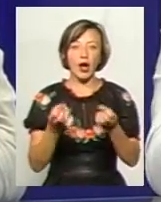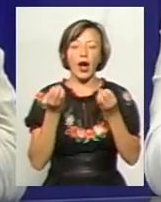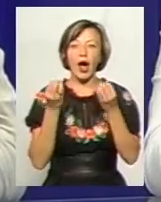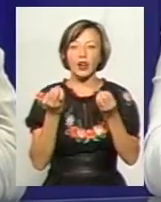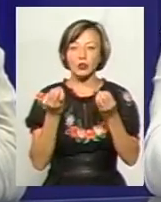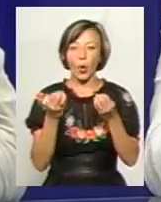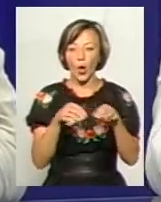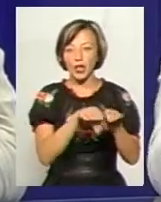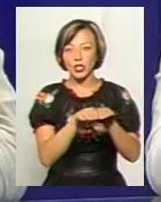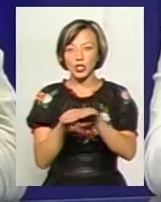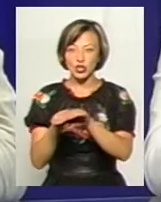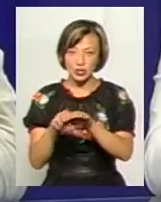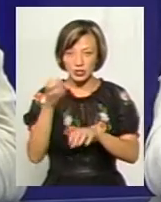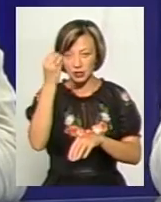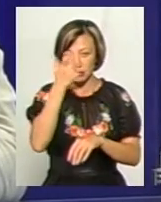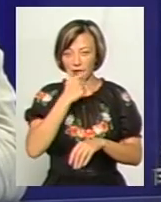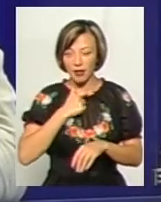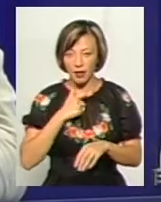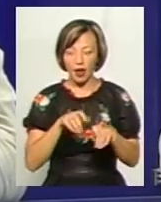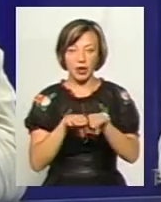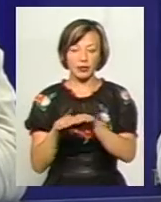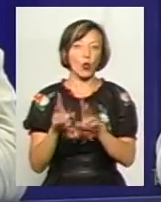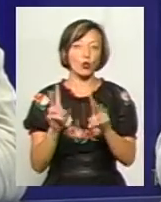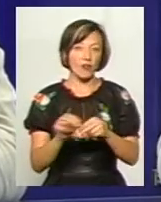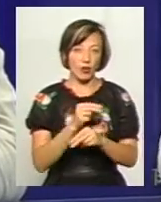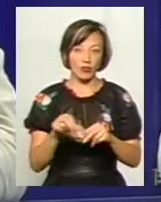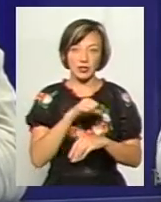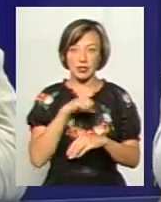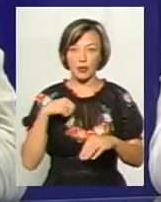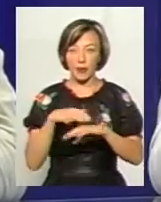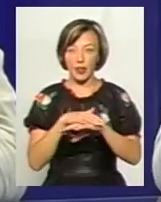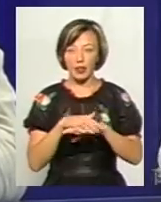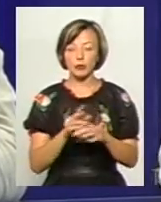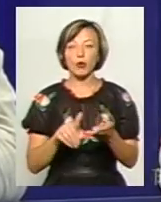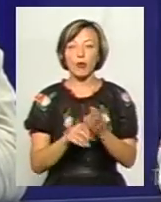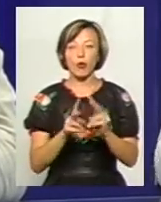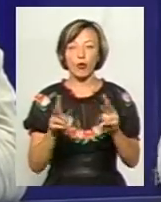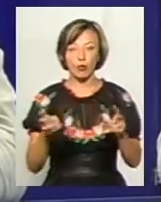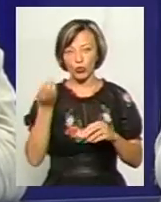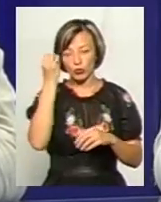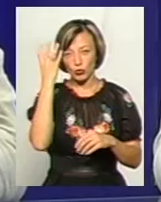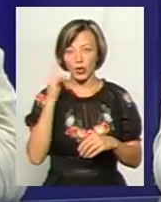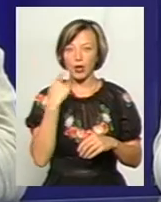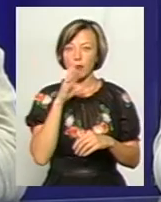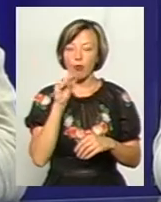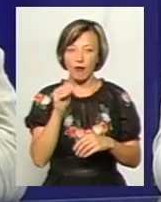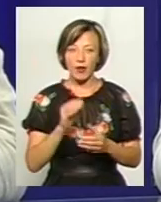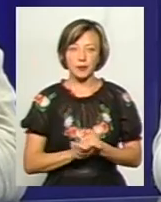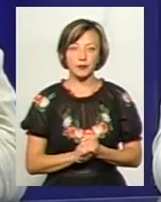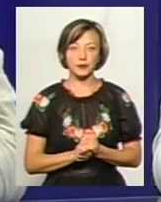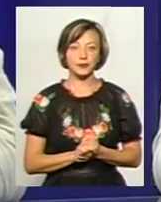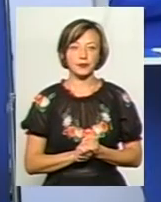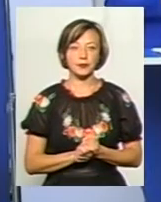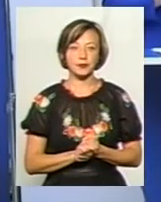національні еліти. Хто їх виховує? Звичайно, сам народ. І за допомогою кого? Культури і мови. Але важливо, щоб ми